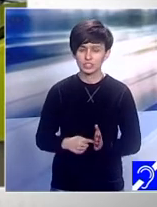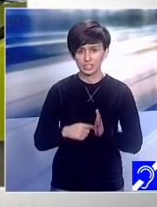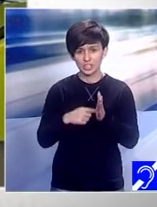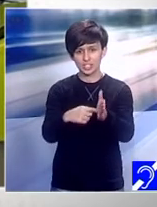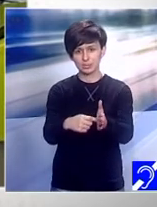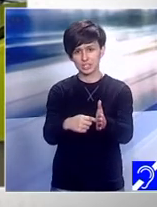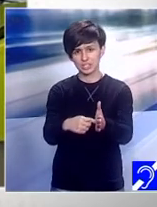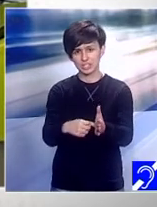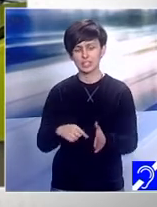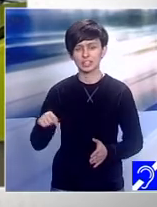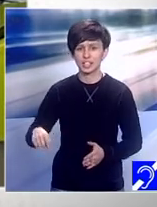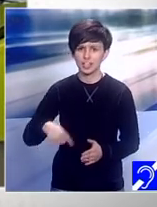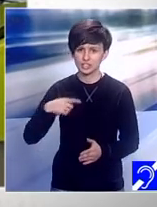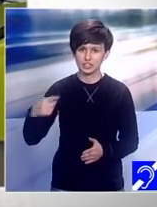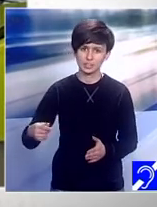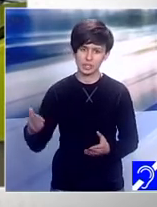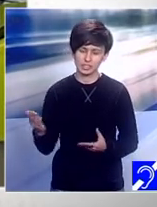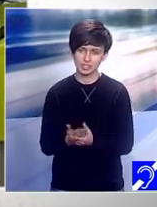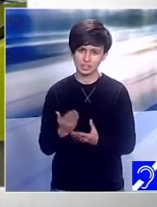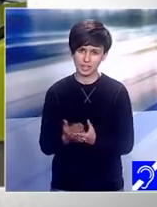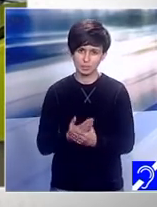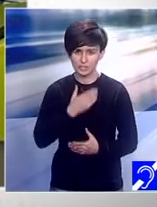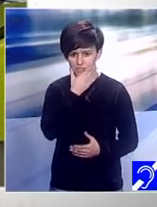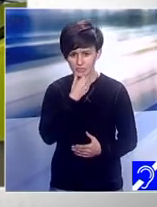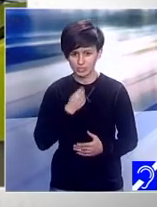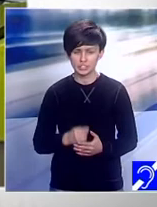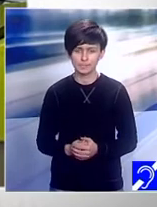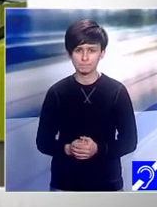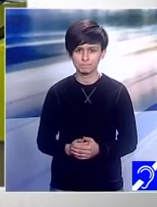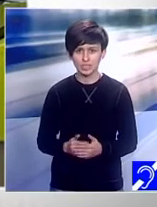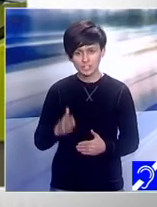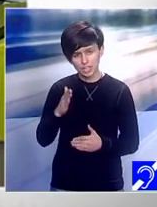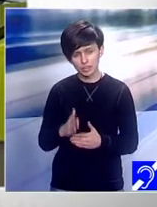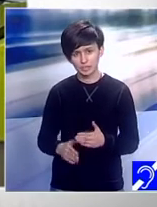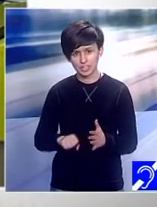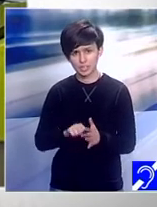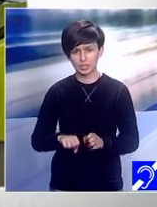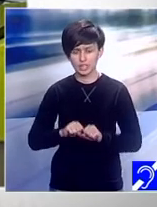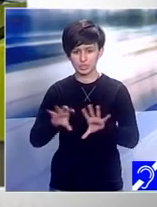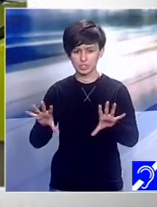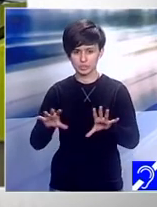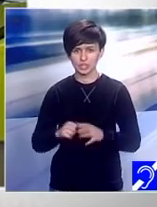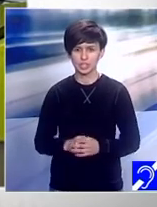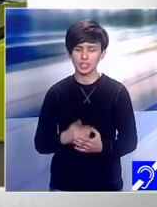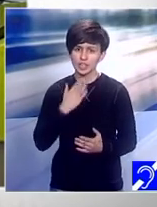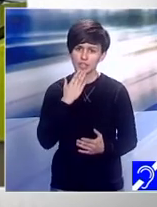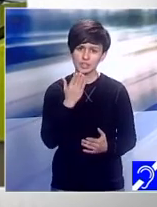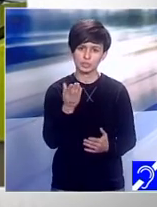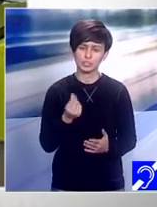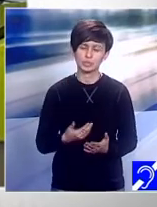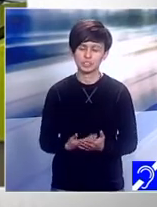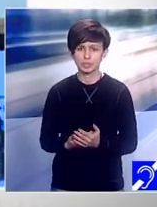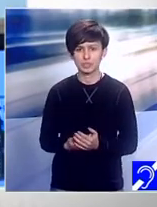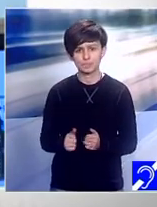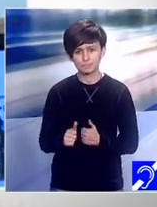parte frumoasă a poveștii ediția de astăzi a ajuns acum la final doamnelor, domnilor eu sunt Ovidu Damian vă mulțumesc foarte mult că ați fost